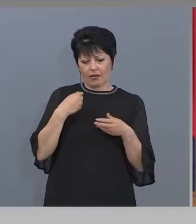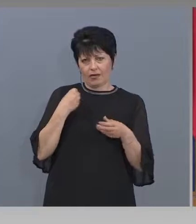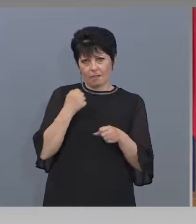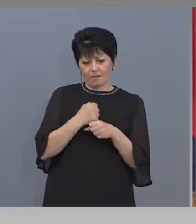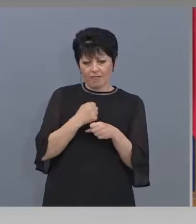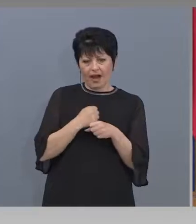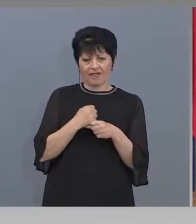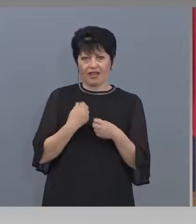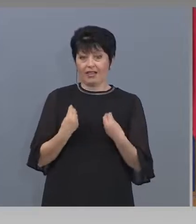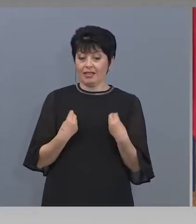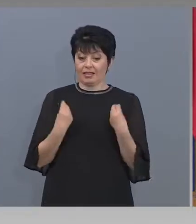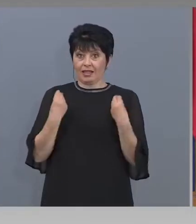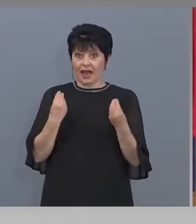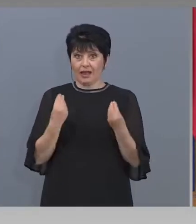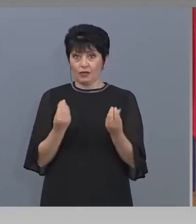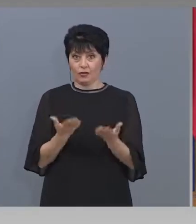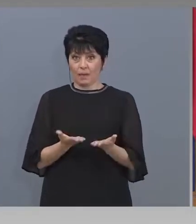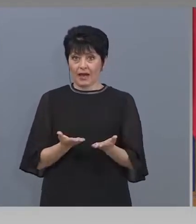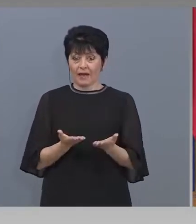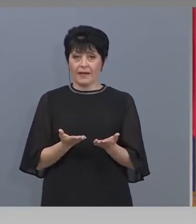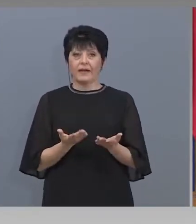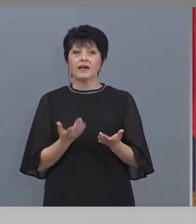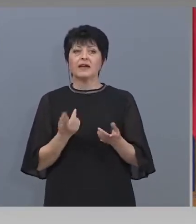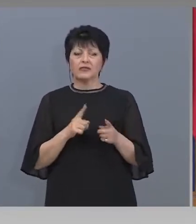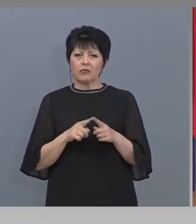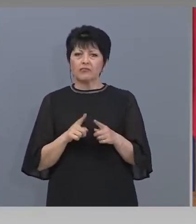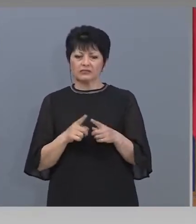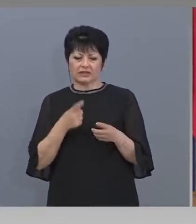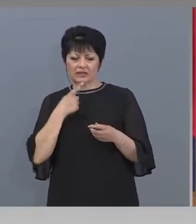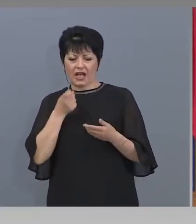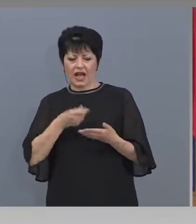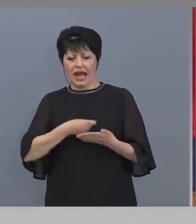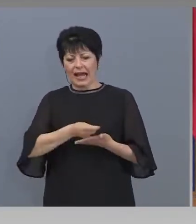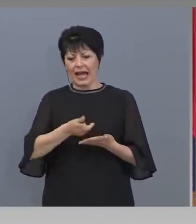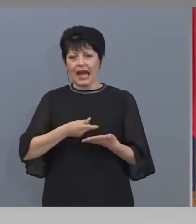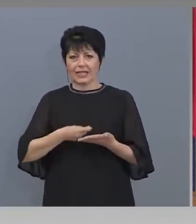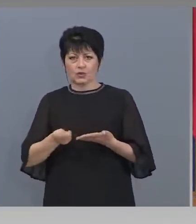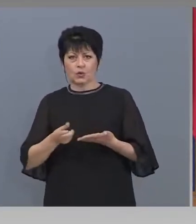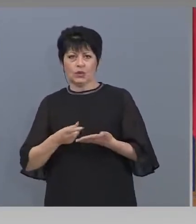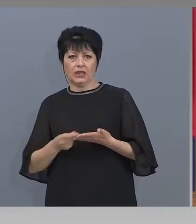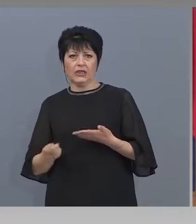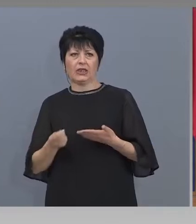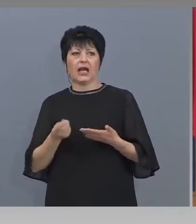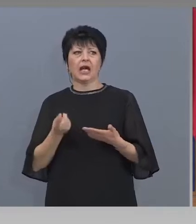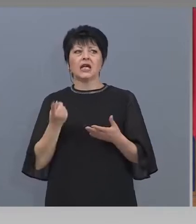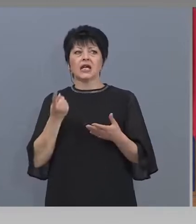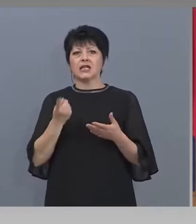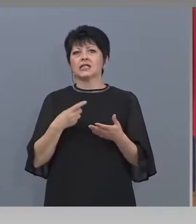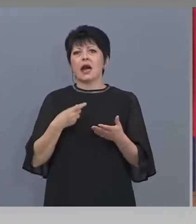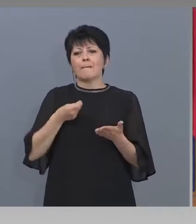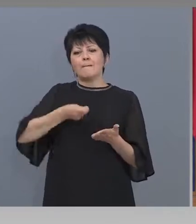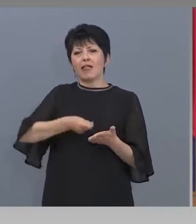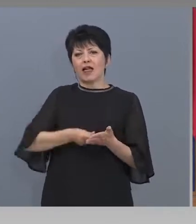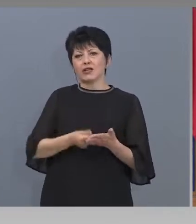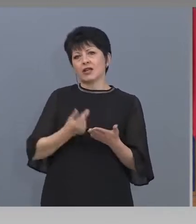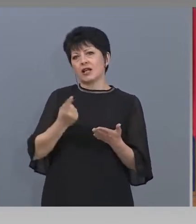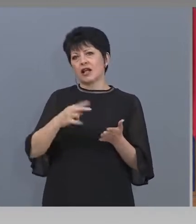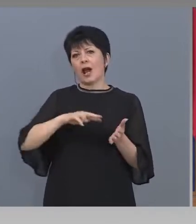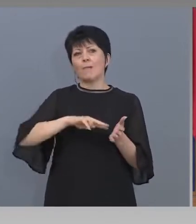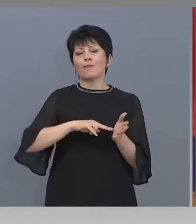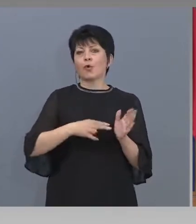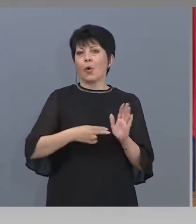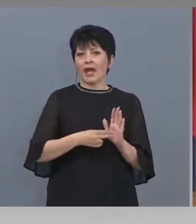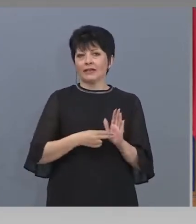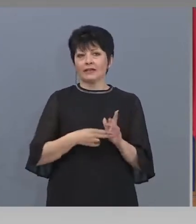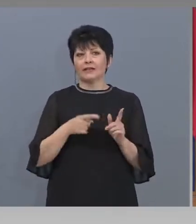-добре, включително подкрепата за административните разходи, което е и заплащане, докато правят проектите. И то е най-добре на един човек